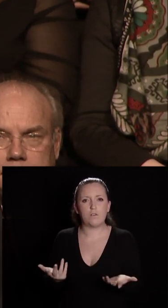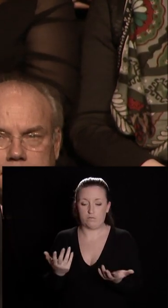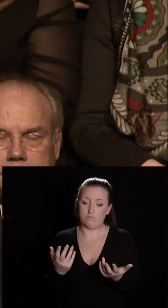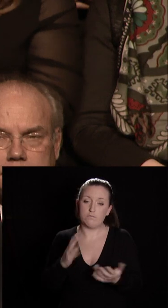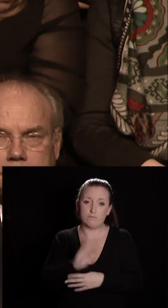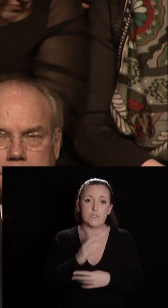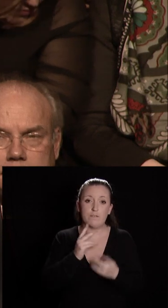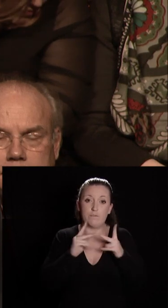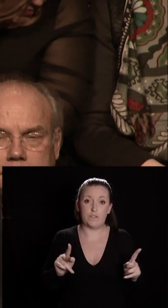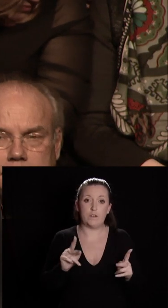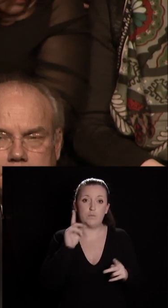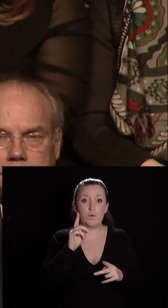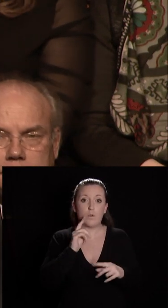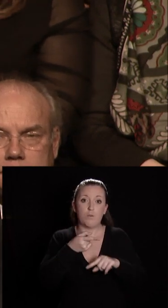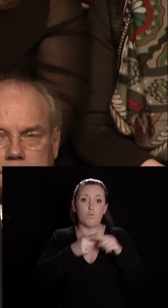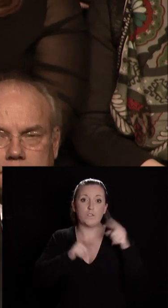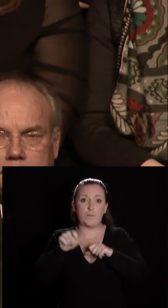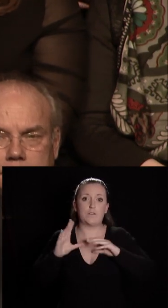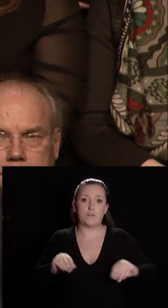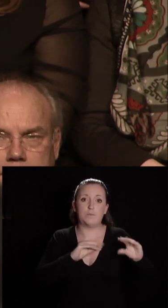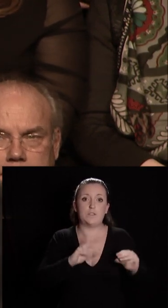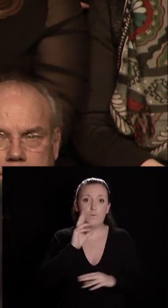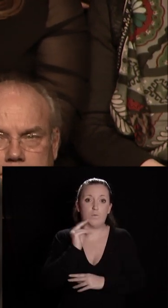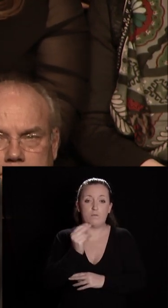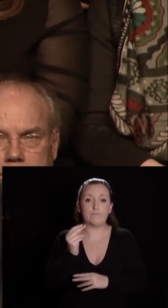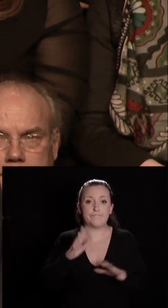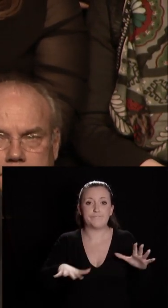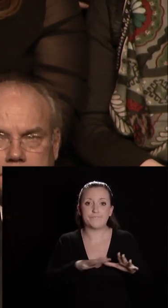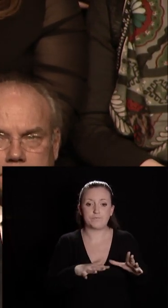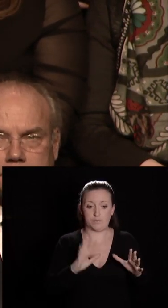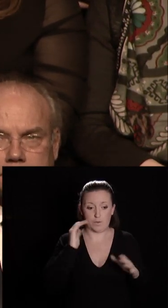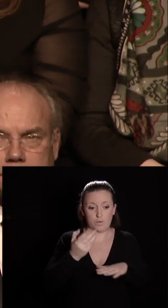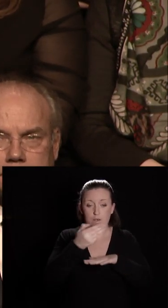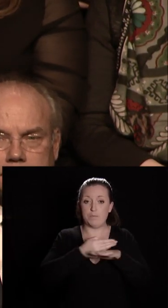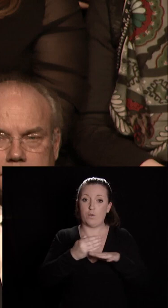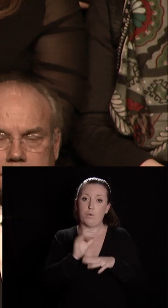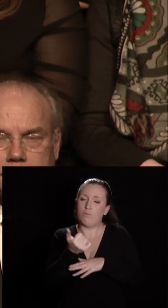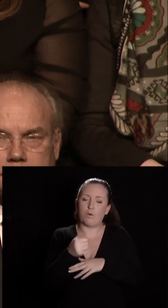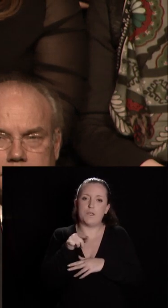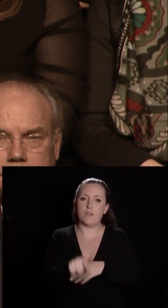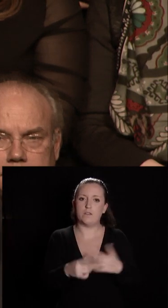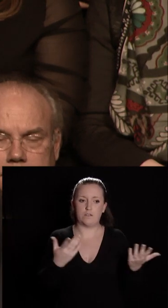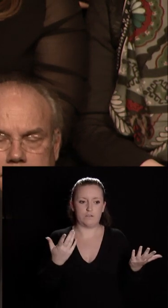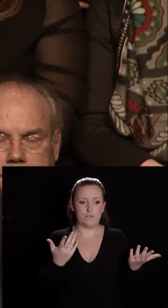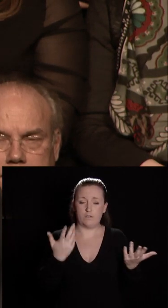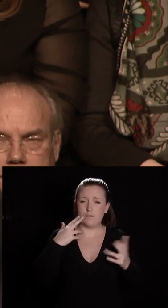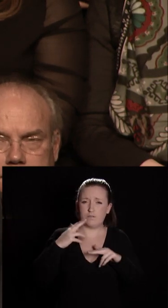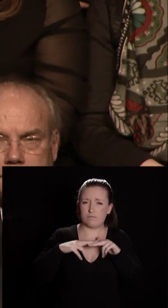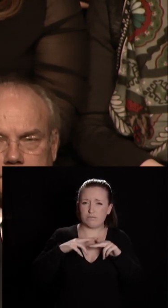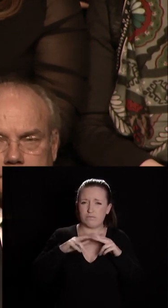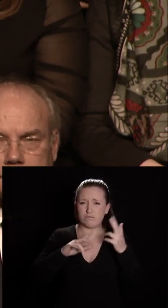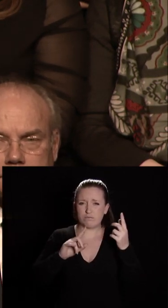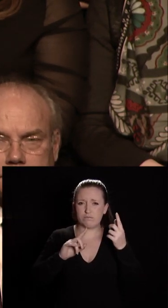où vit plus de la moitié de l'humanité. C'est donc peu dire que les métropoles sont en première ligne de ce vaste chantier de transition